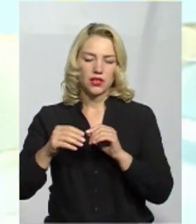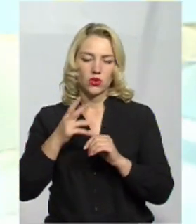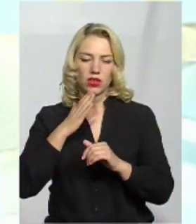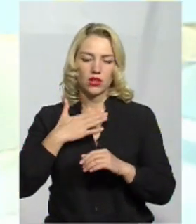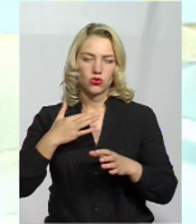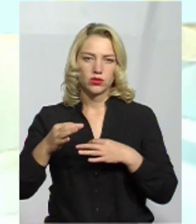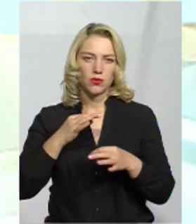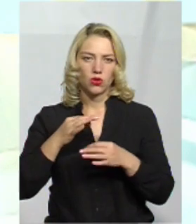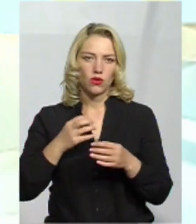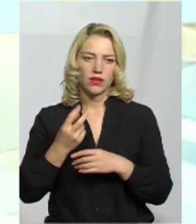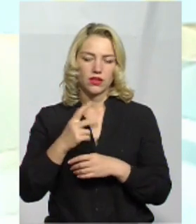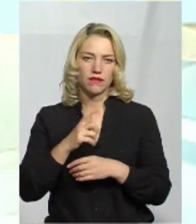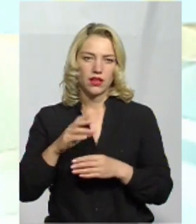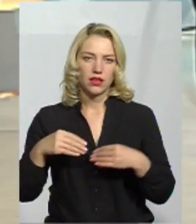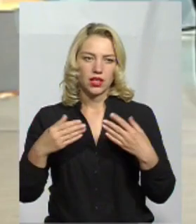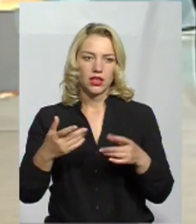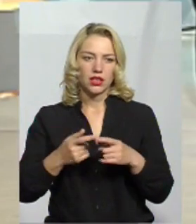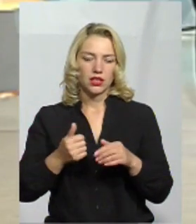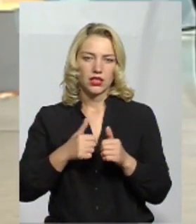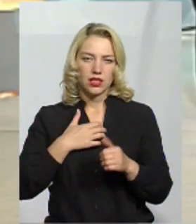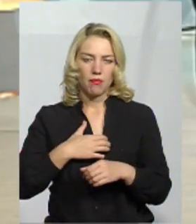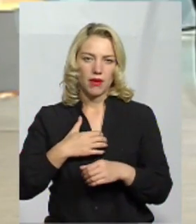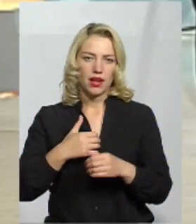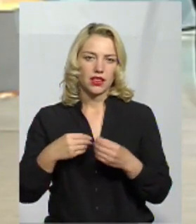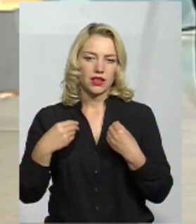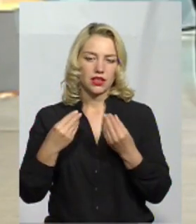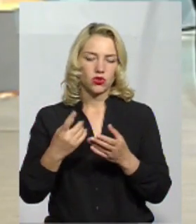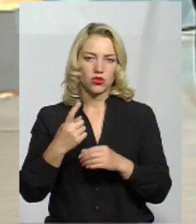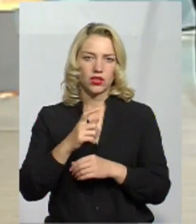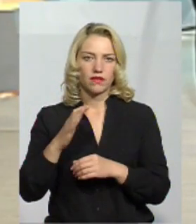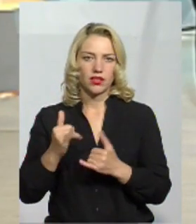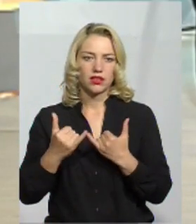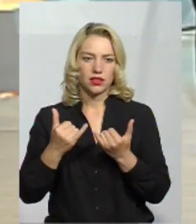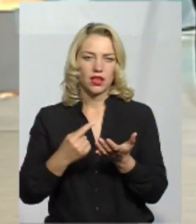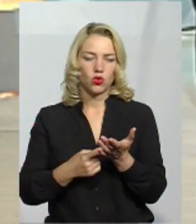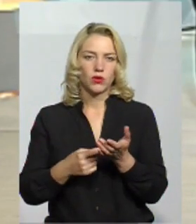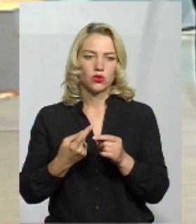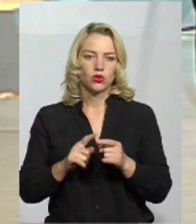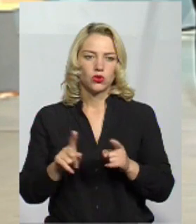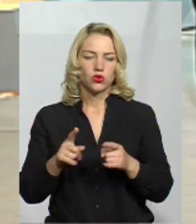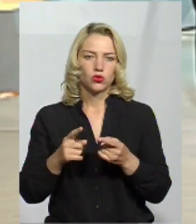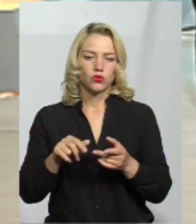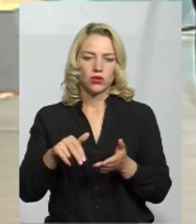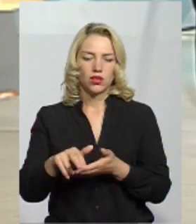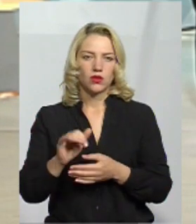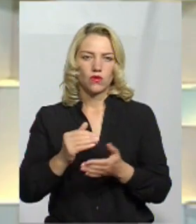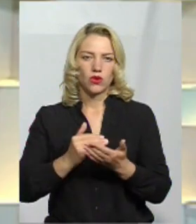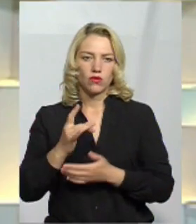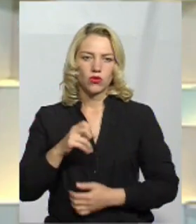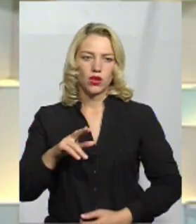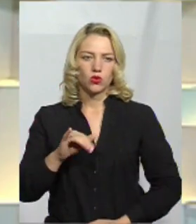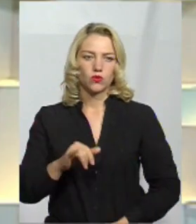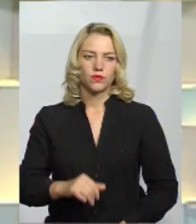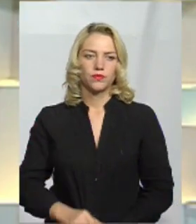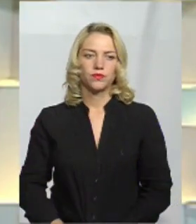спілкування 13 хвилин відводиться. І насамперед маєте хвилину для аргументації того, чому йдете у Верховну Раду. Прошу,